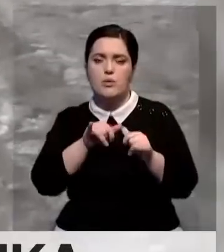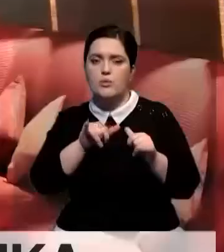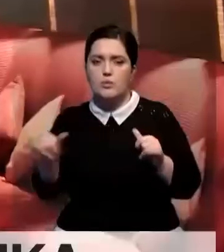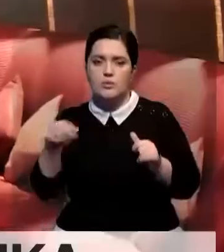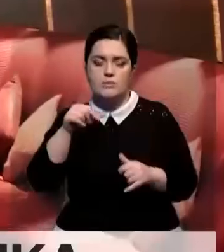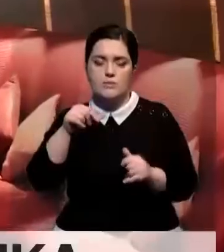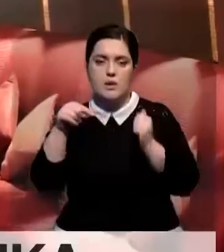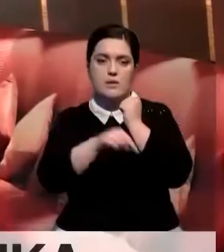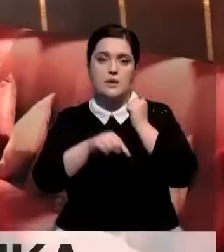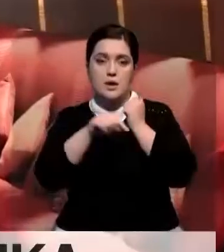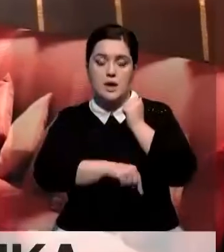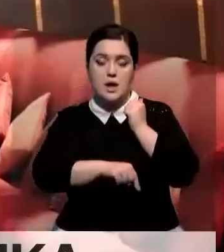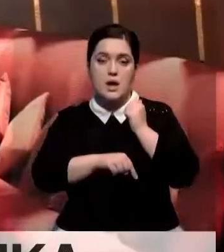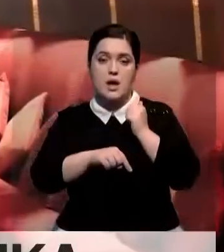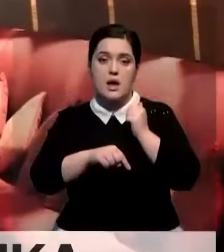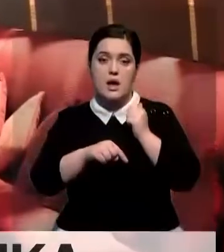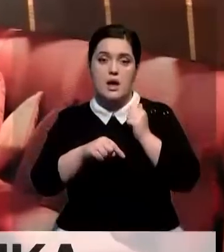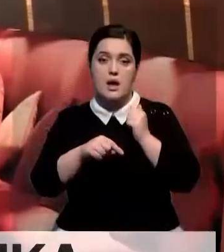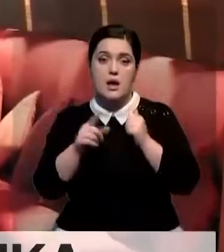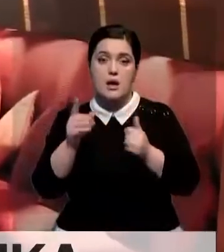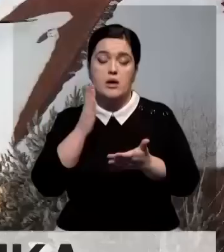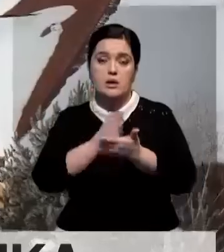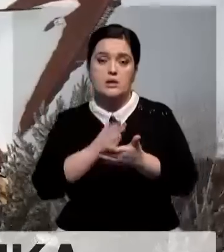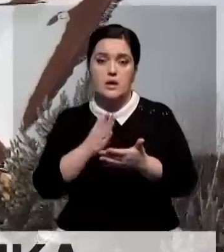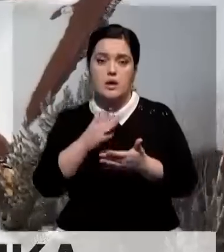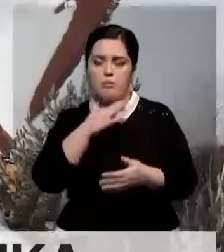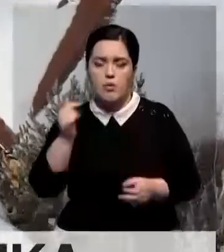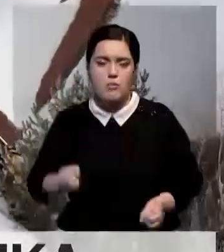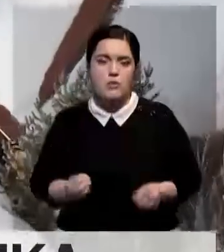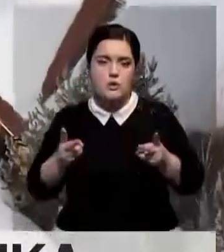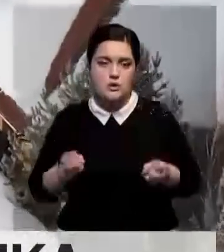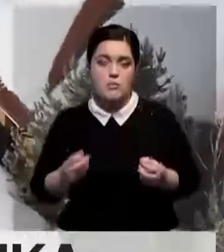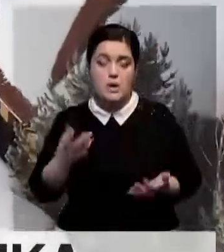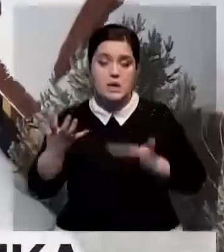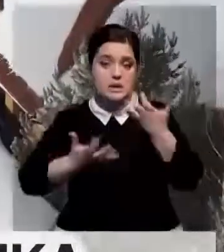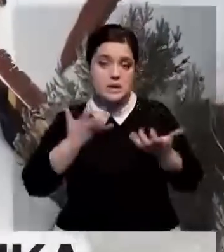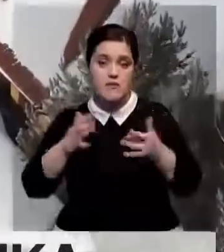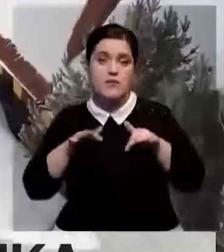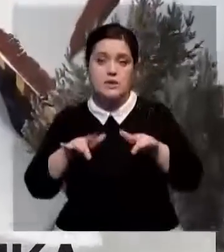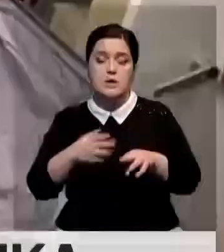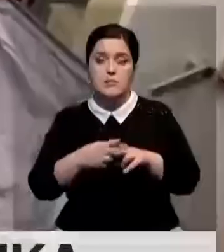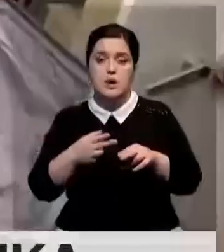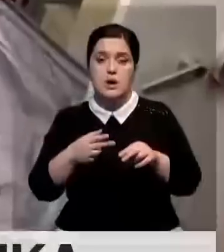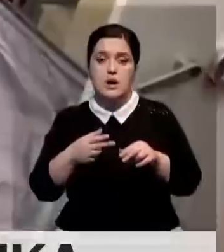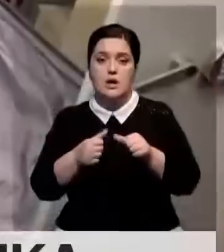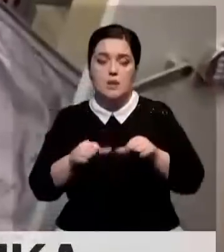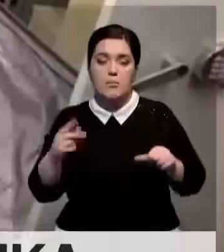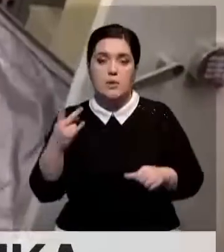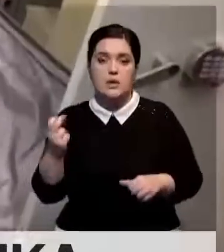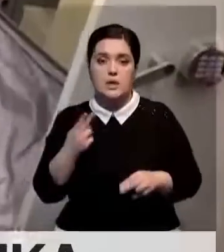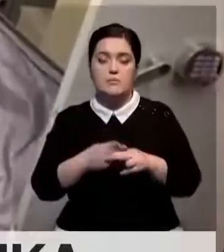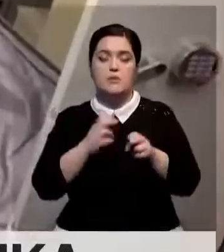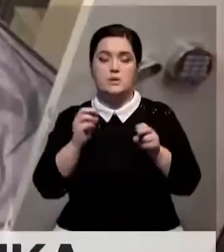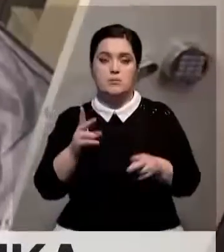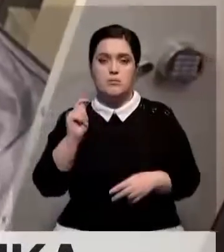Карим Масимов. По мнению следствия, это указывает на признаки коррупционных преступлений. Расследованием дела занимался комитет нацбезопасности. Ему